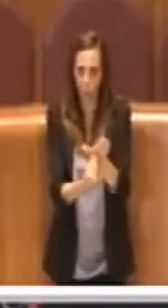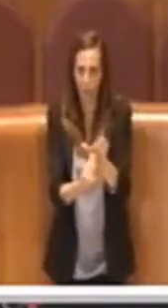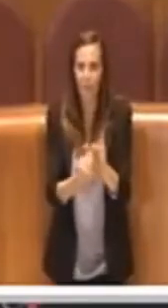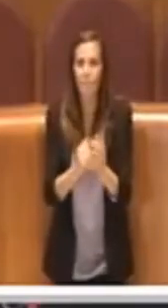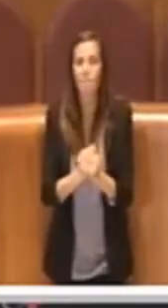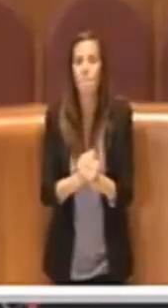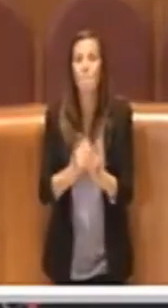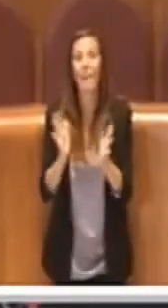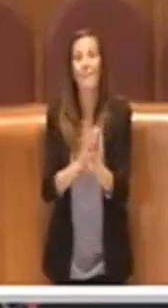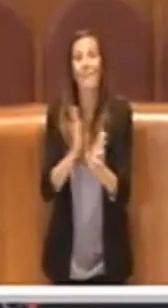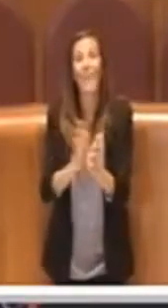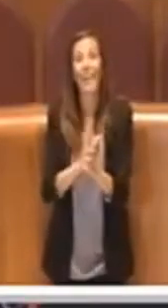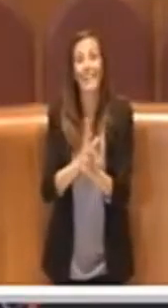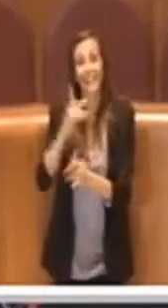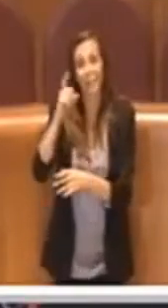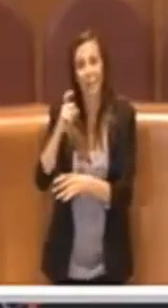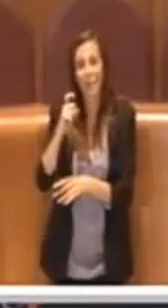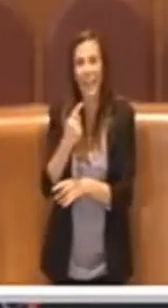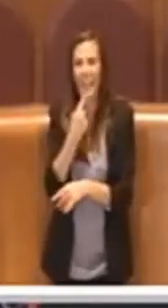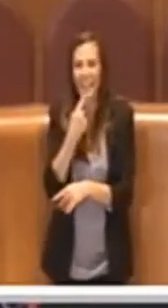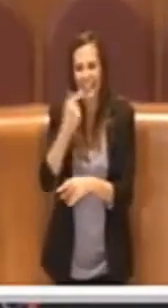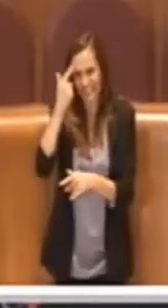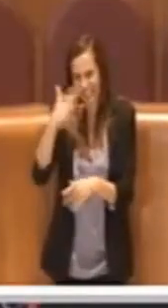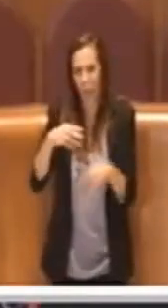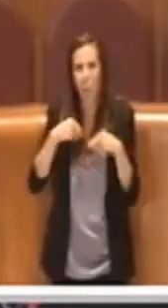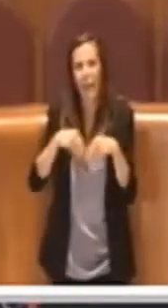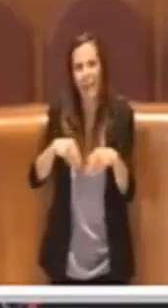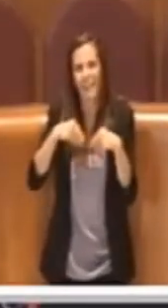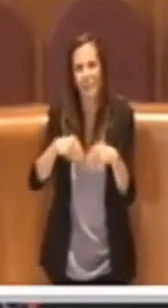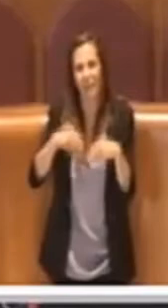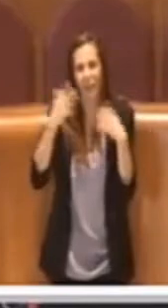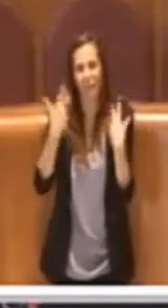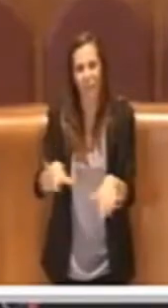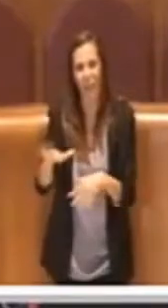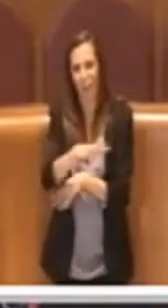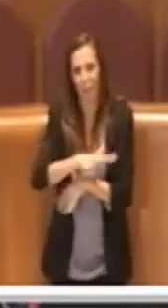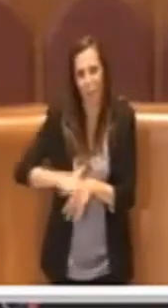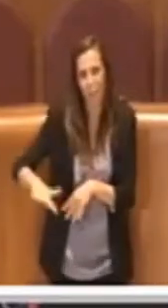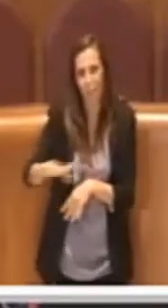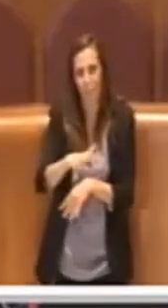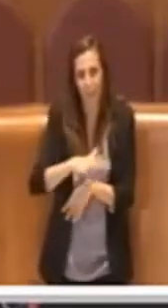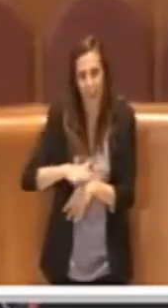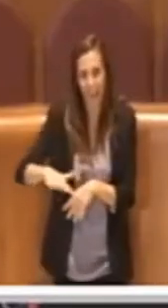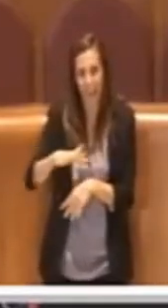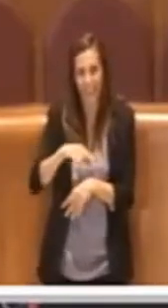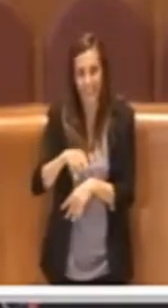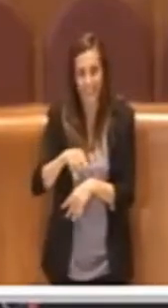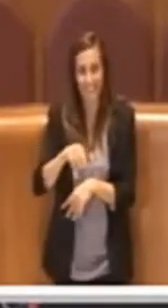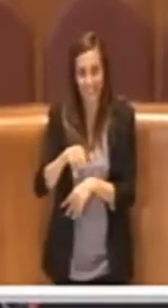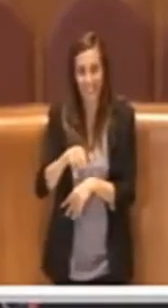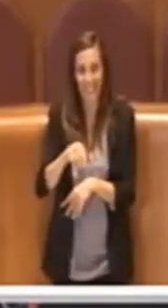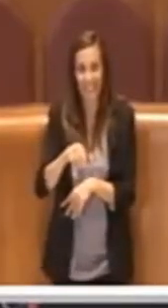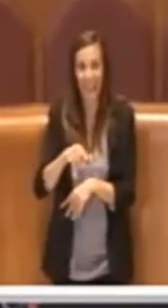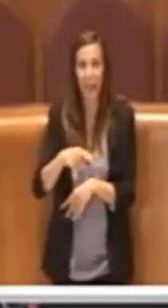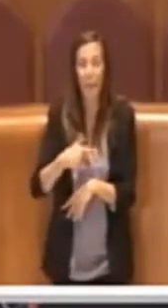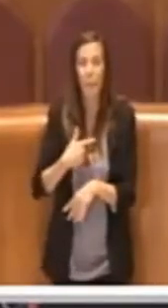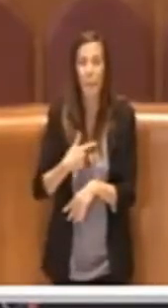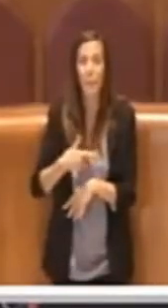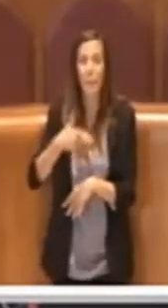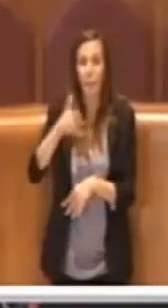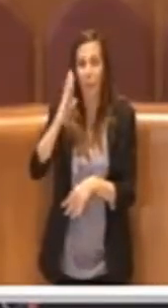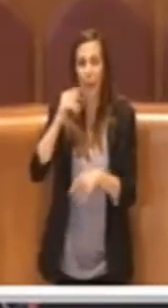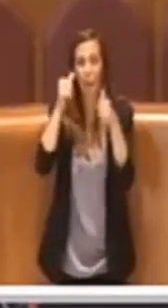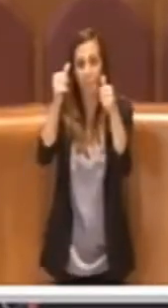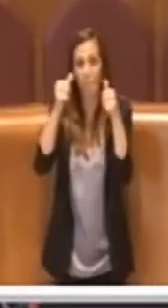chiunque è stato in piazza negli ultimi anni ha potuto vedere che a fronte di una prima festa, del primo espletamento del